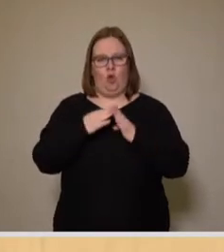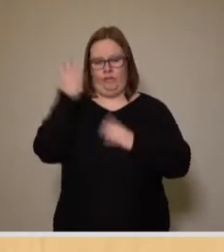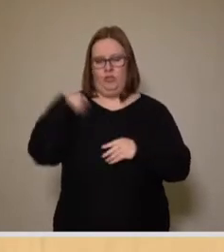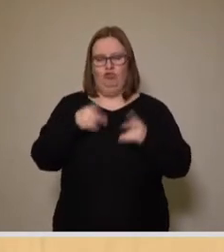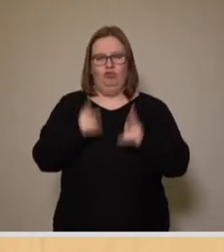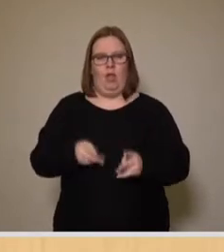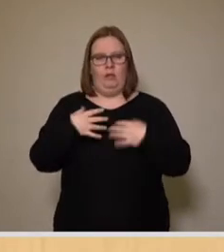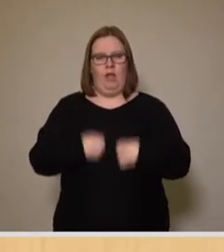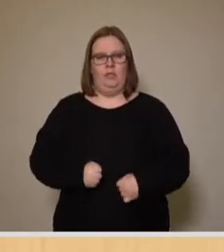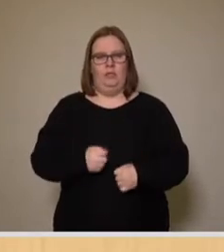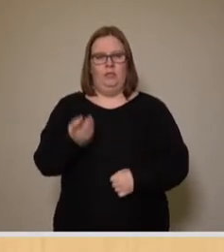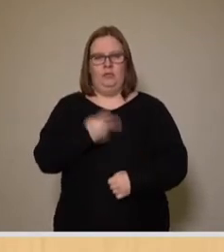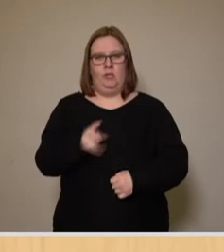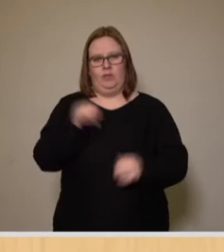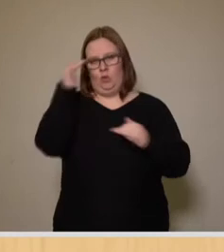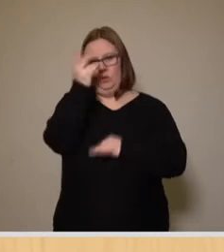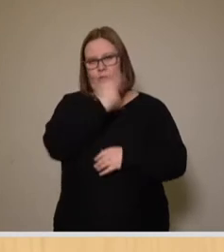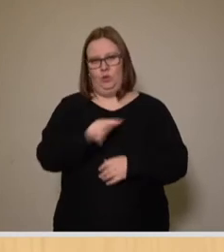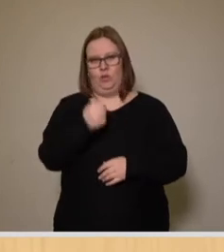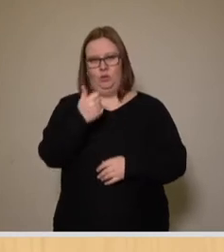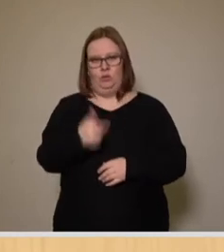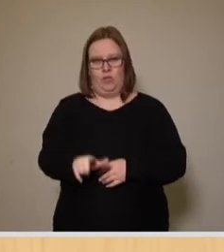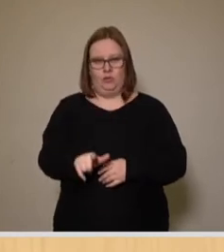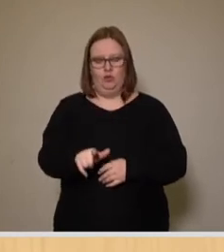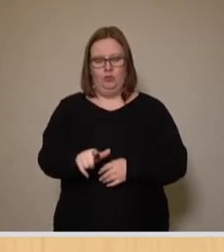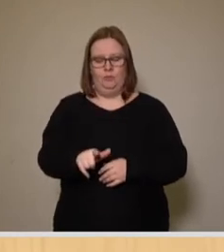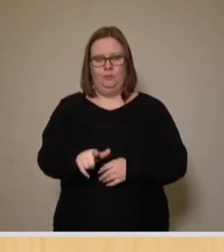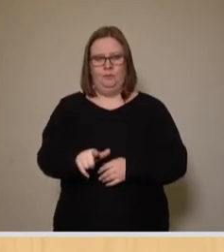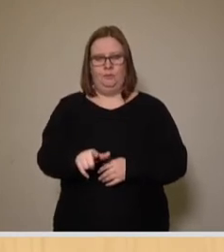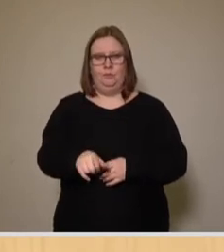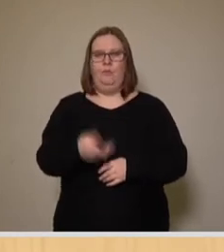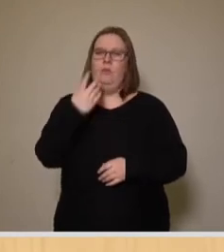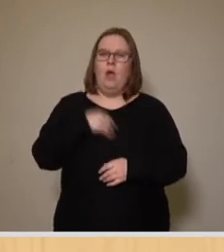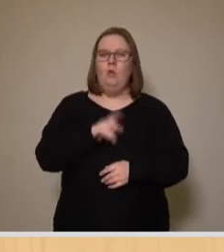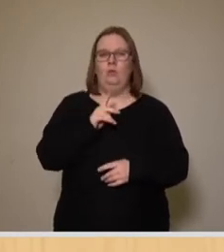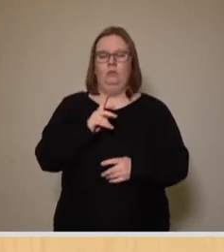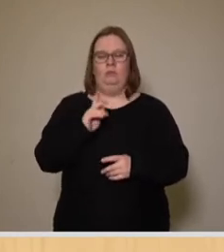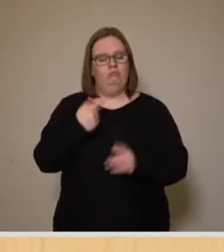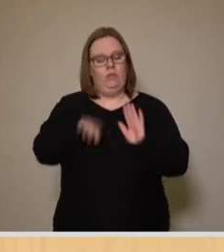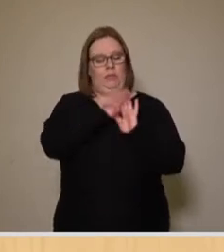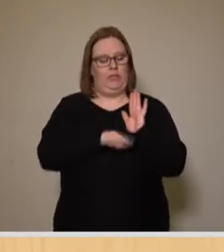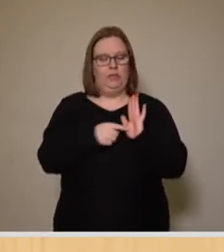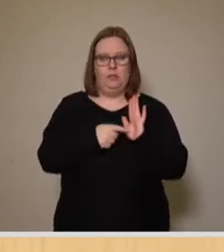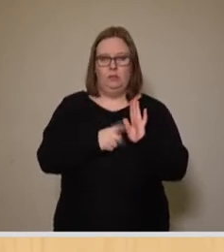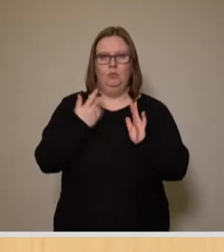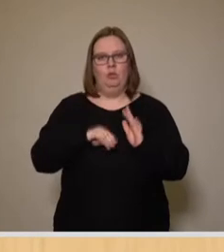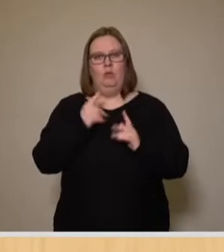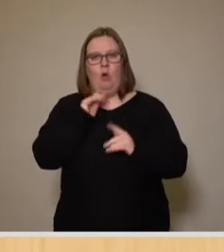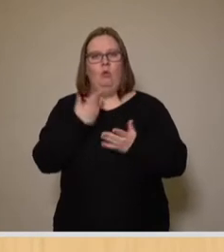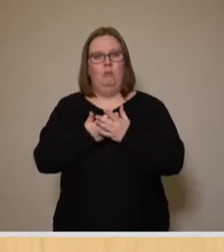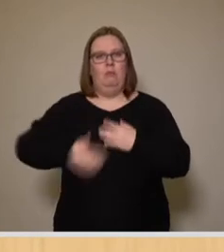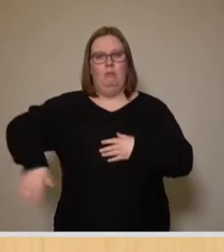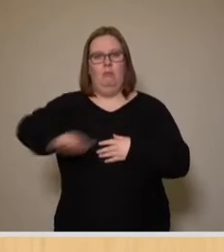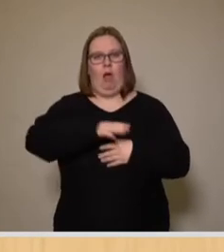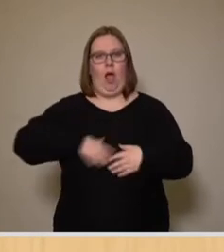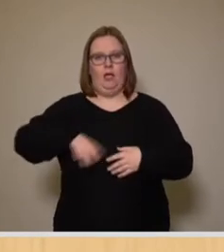am 22. August 2021 wurde in Konsequenz der dargestellten Rechtsprechung der freizugebenden Bereich